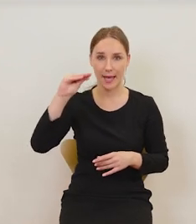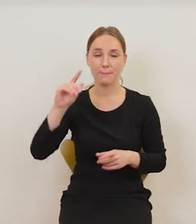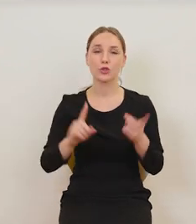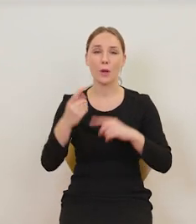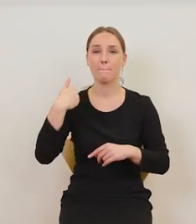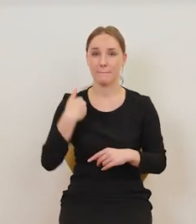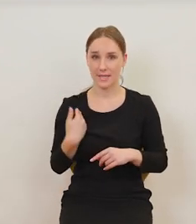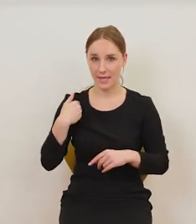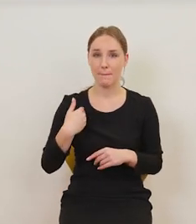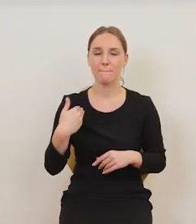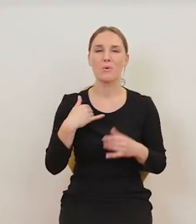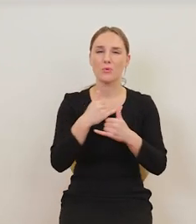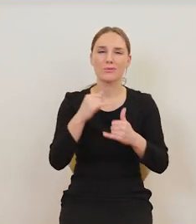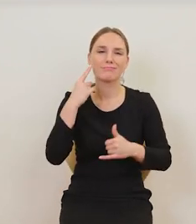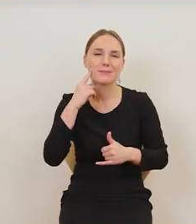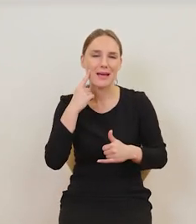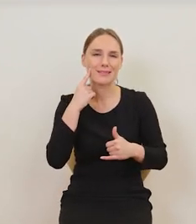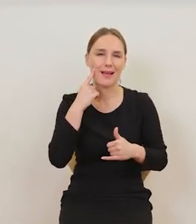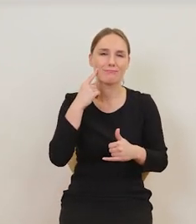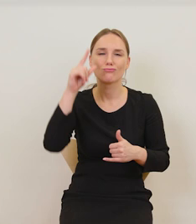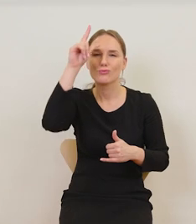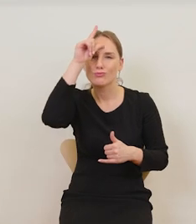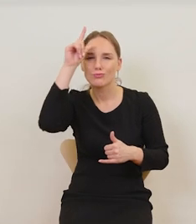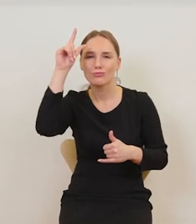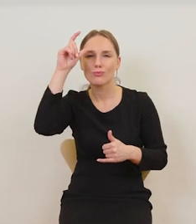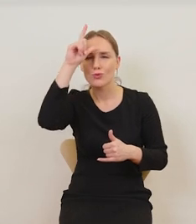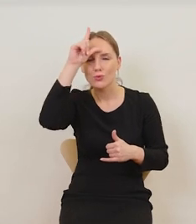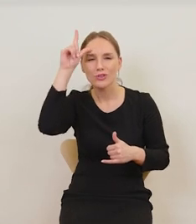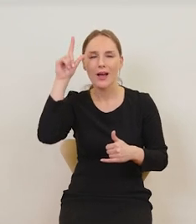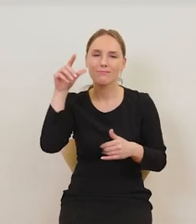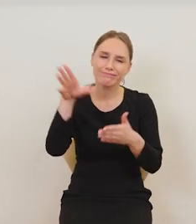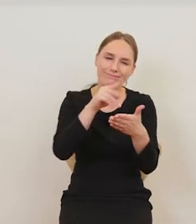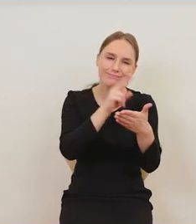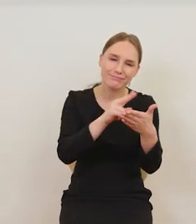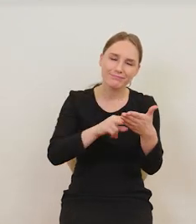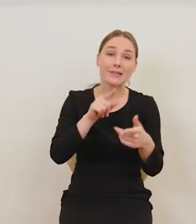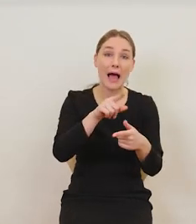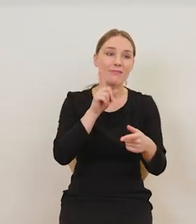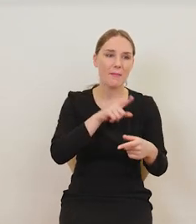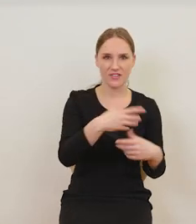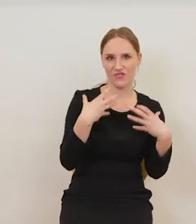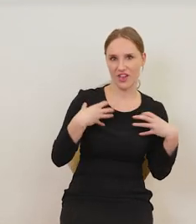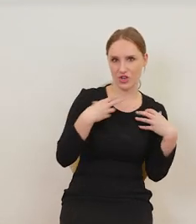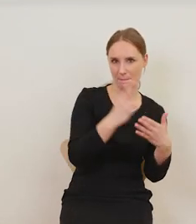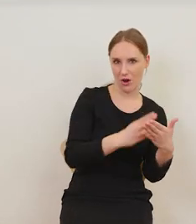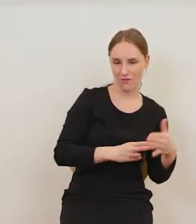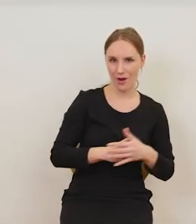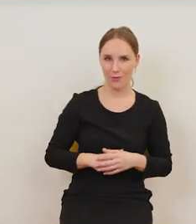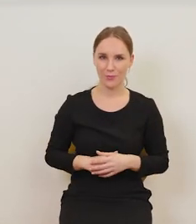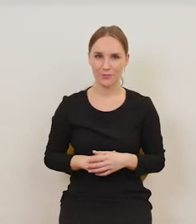tworzył karykatury ludzkie, malując obrazy zwierzęce.